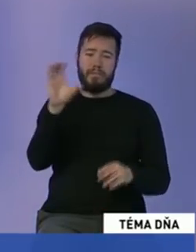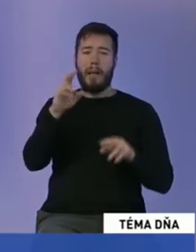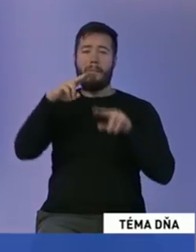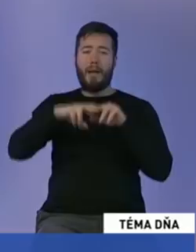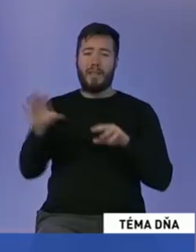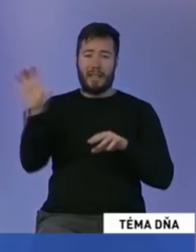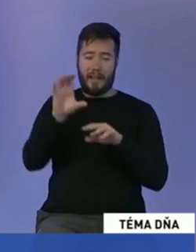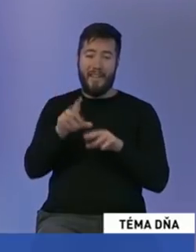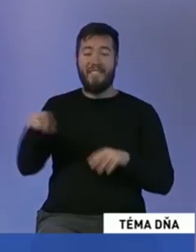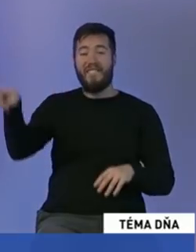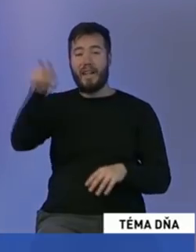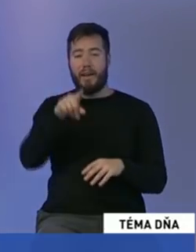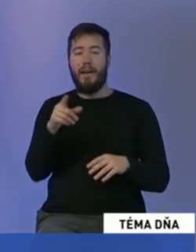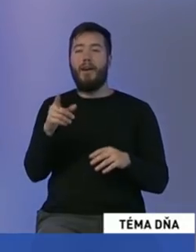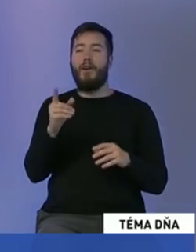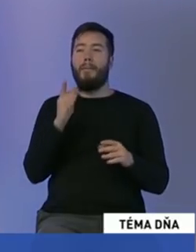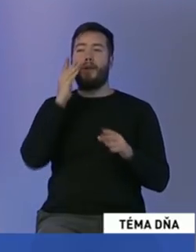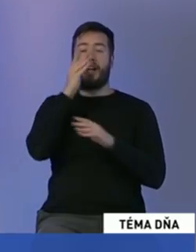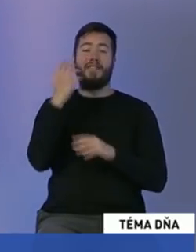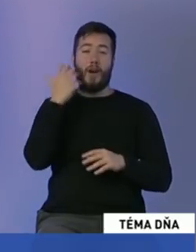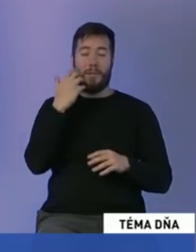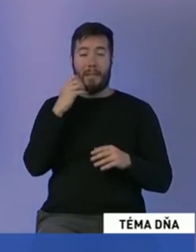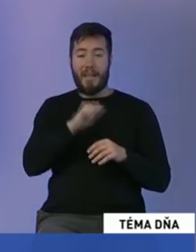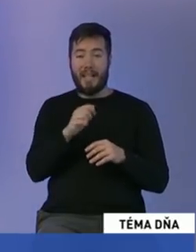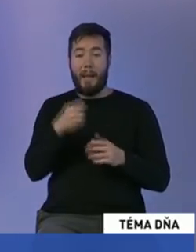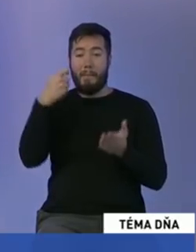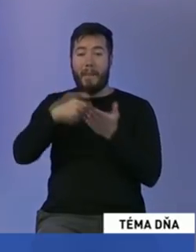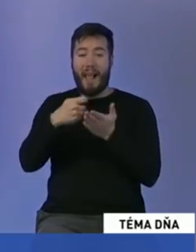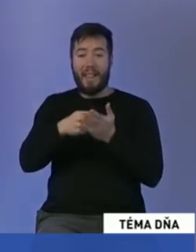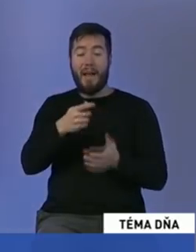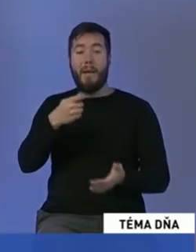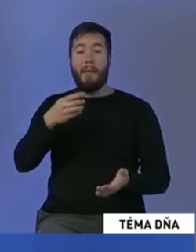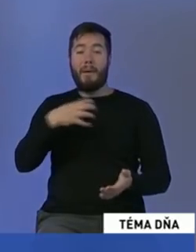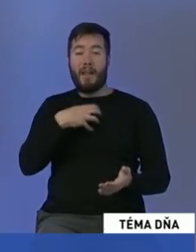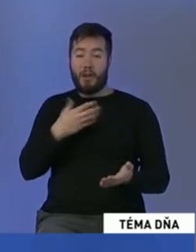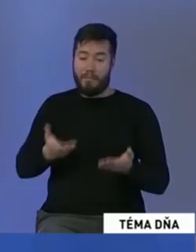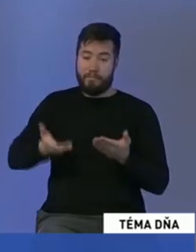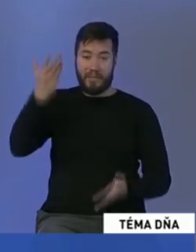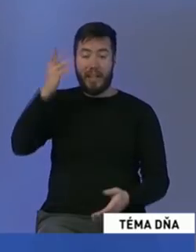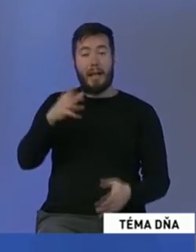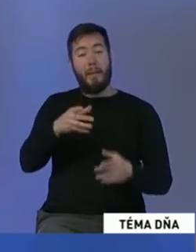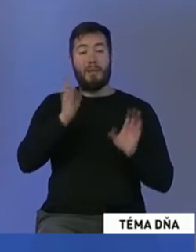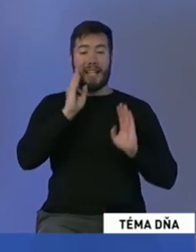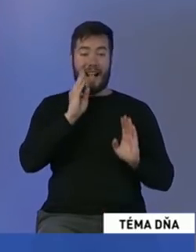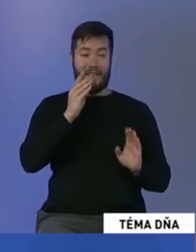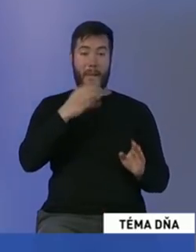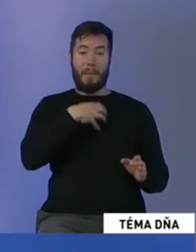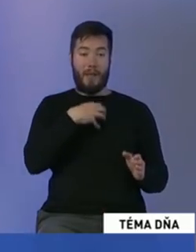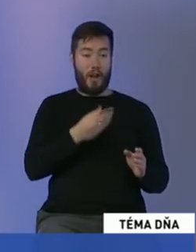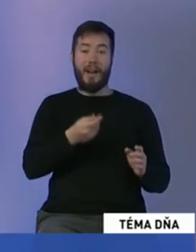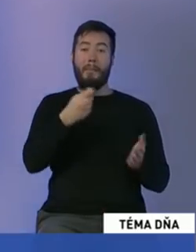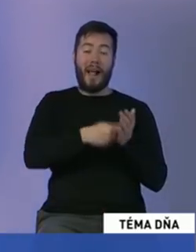progresívne obce a mesta, ste si zvýšili platy. V Bratislave má pán primátor vyšší plat ako premiér. Zvýšili ste dane